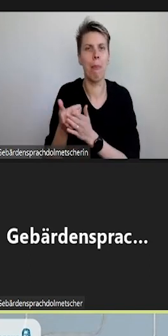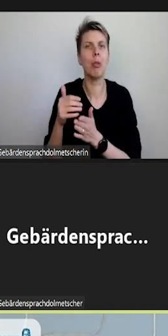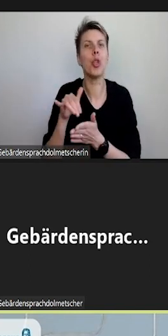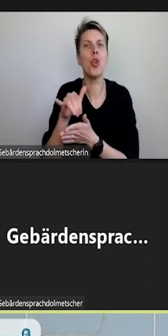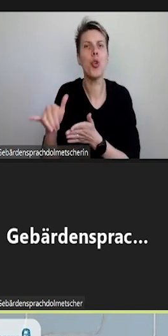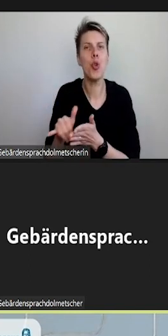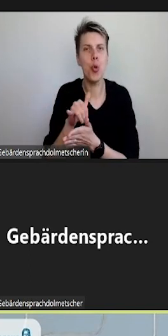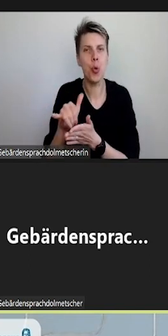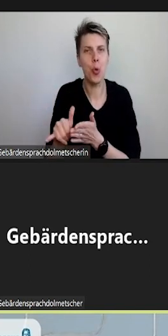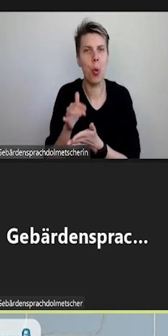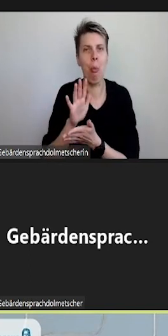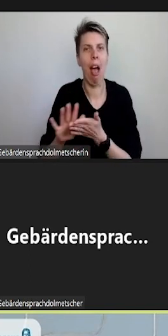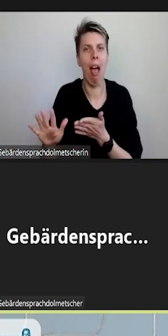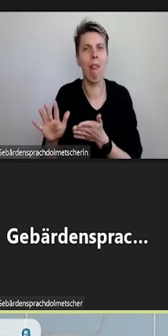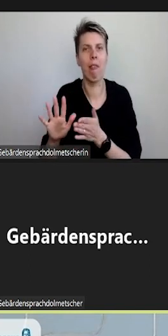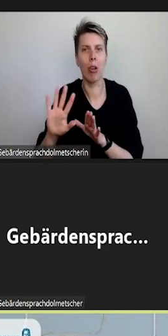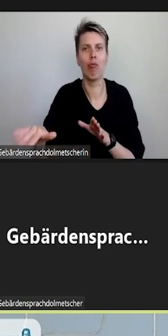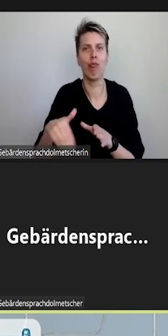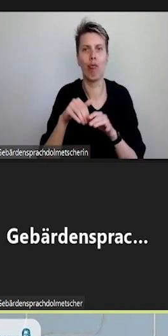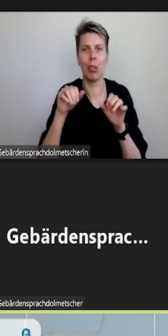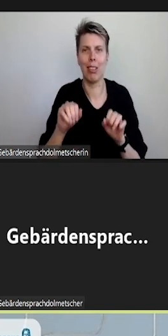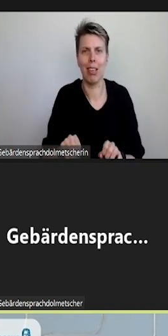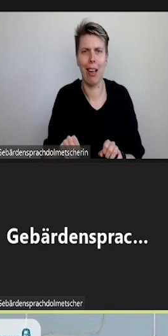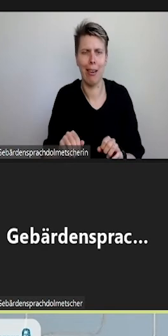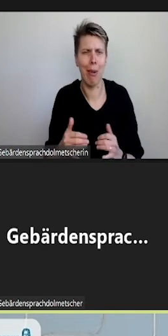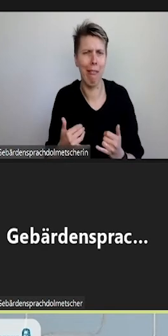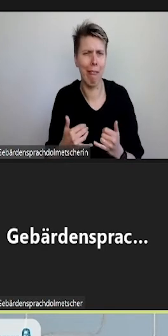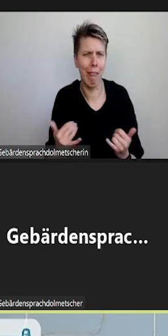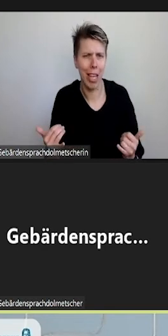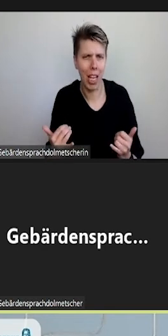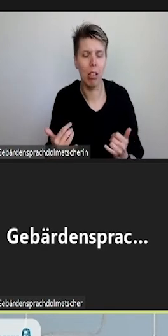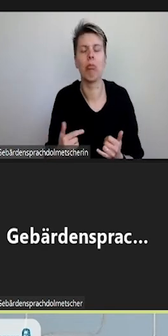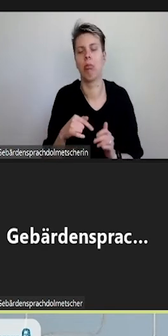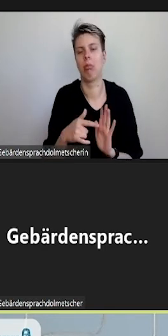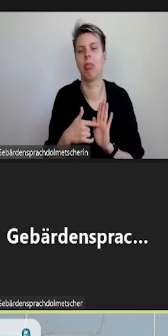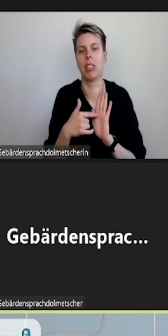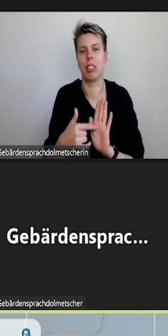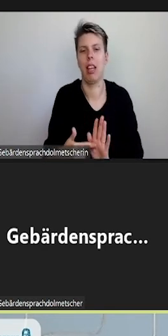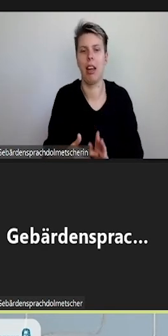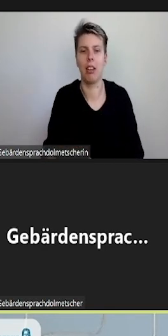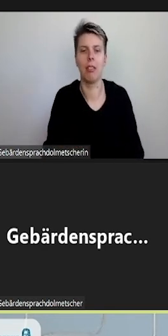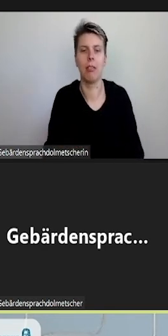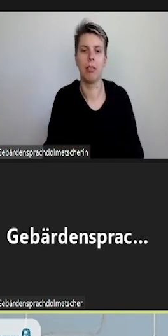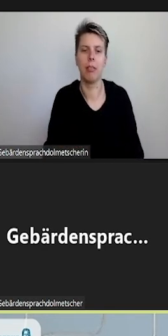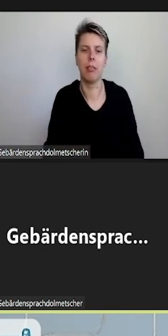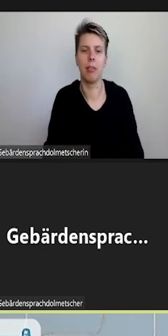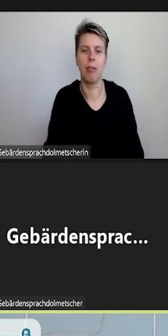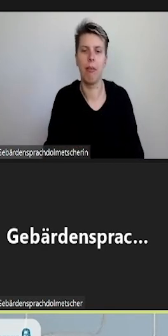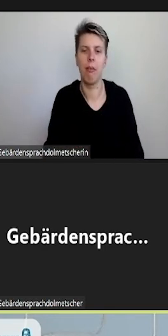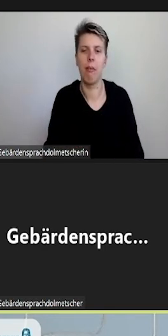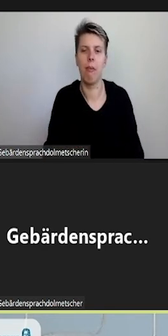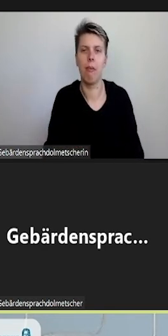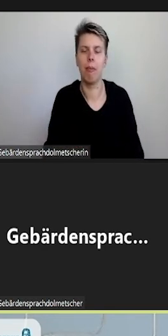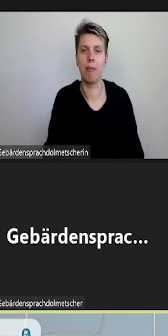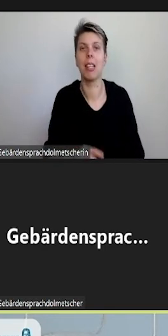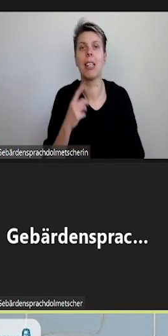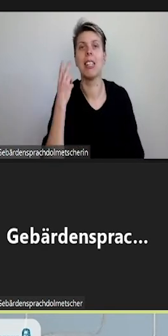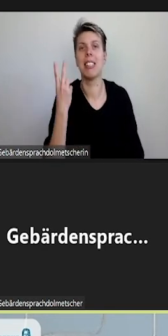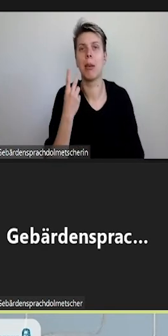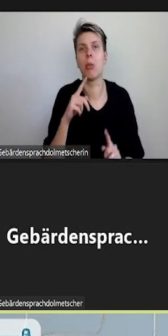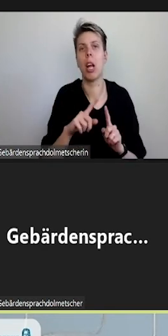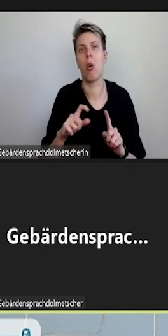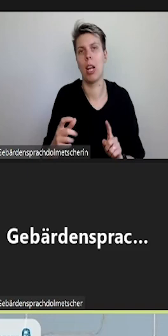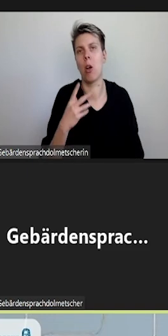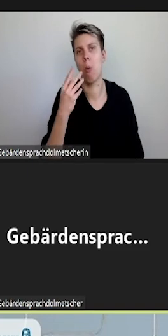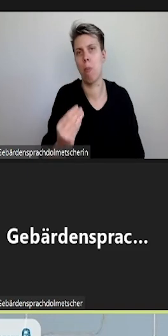einfach einbetten. Wie das geht, zeige ich Ihnen dann auch später und den Link stellen wir Ihnen auch zur Verfügung für die Übung.